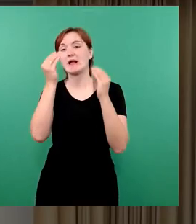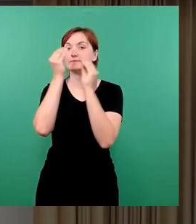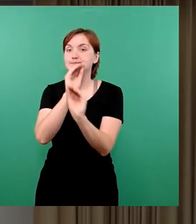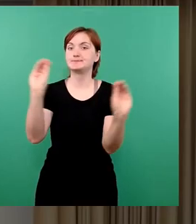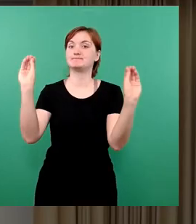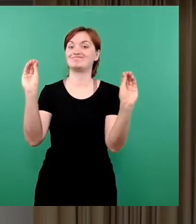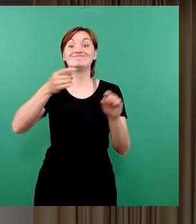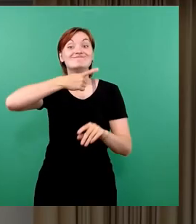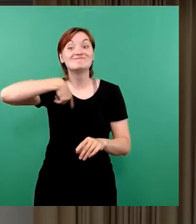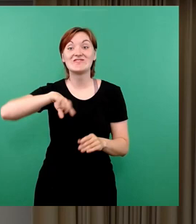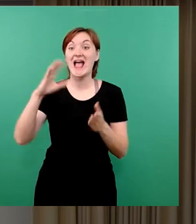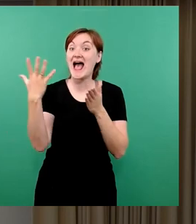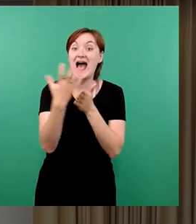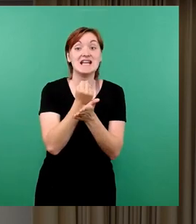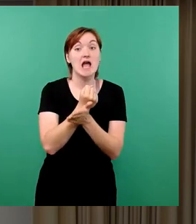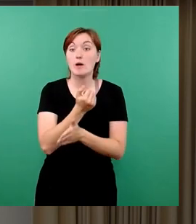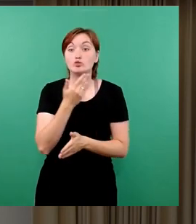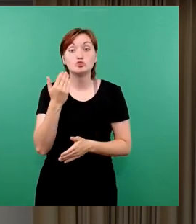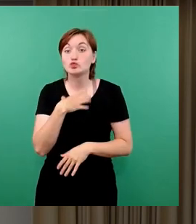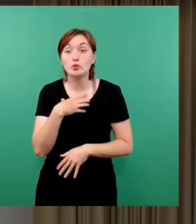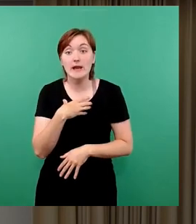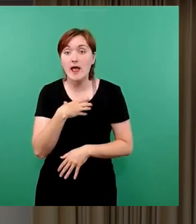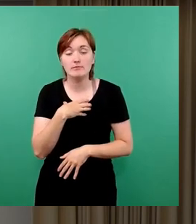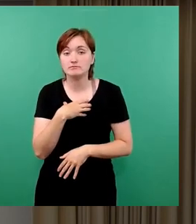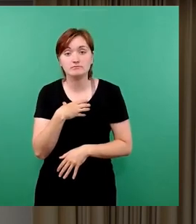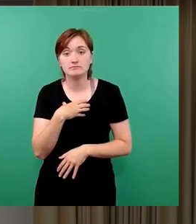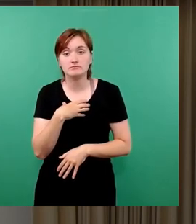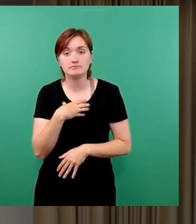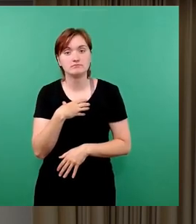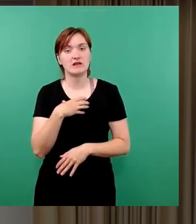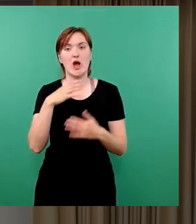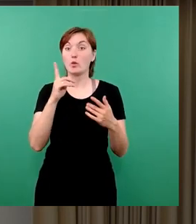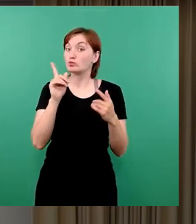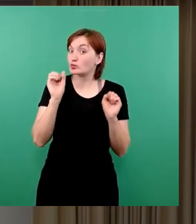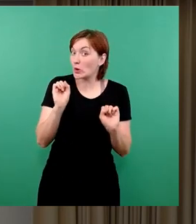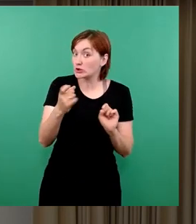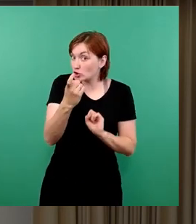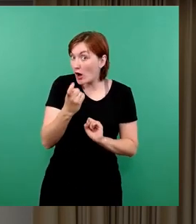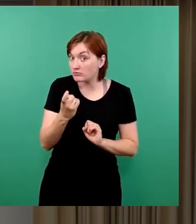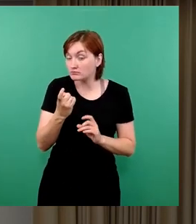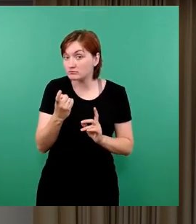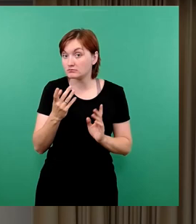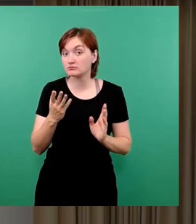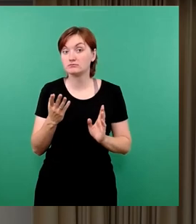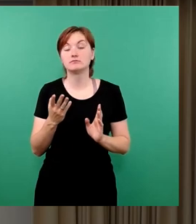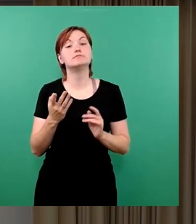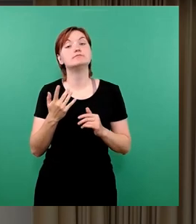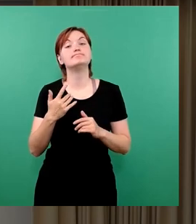keine Einnahmeproblematik. Glücklicherweise, könnt ihr uns auch noch drohen. Unsere Wirtschaft